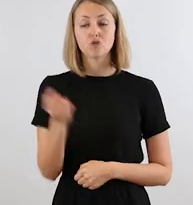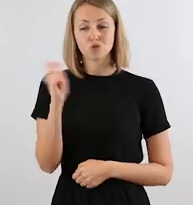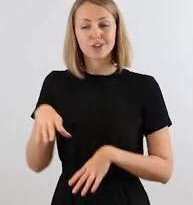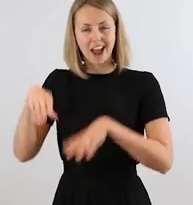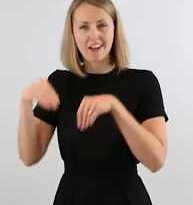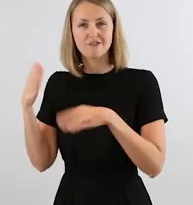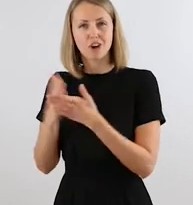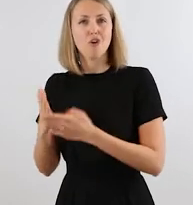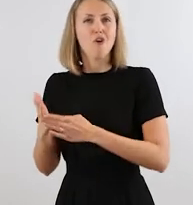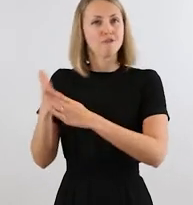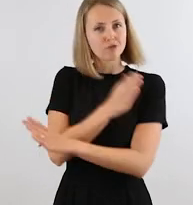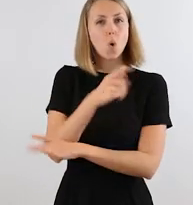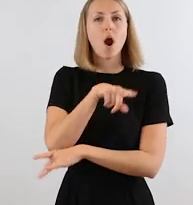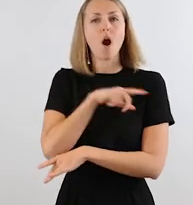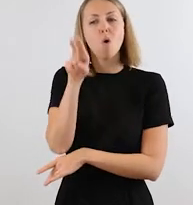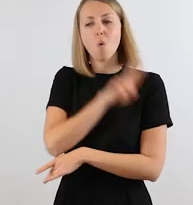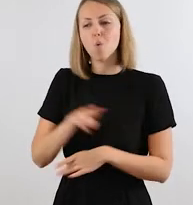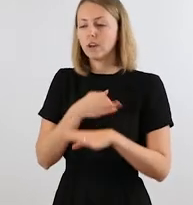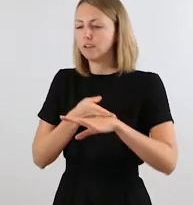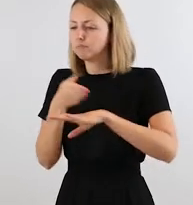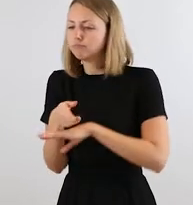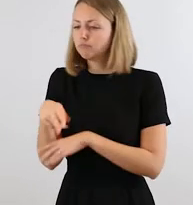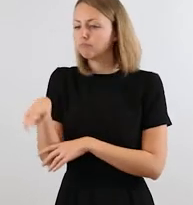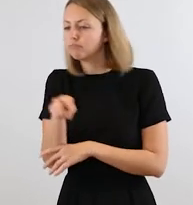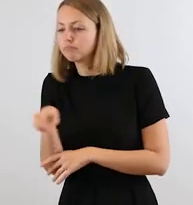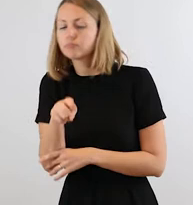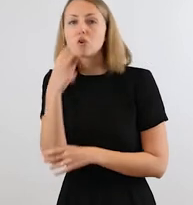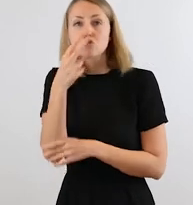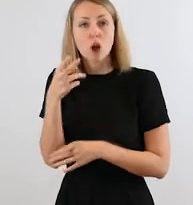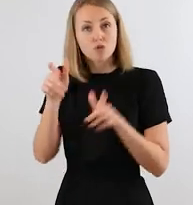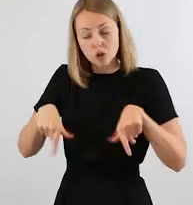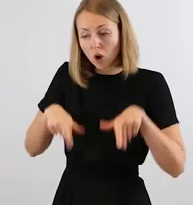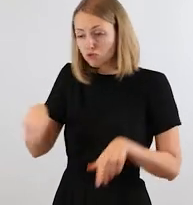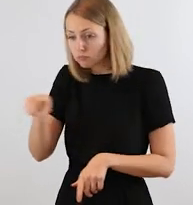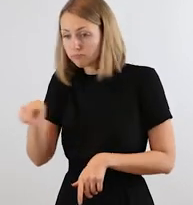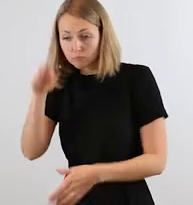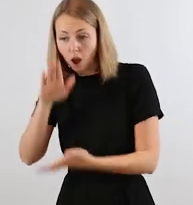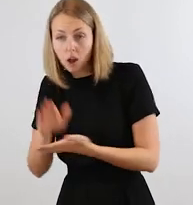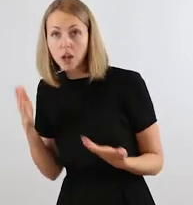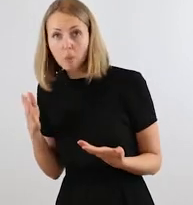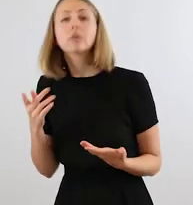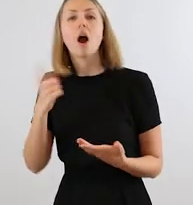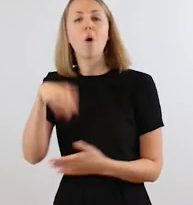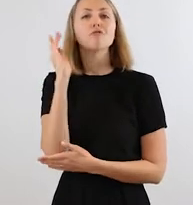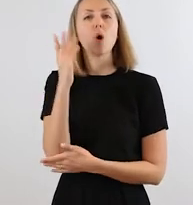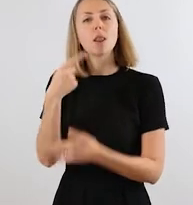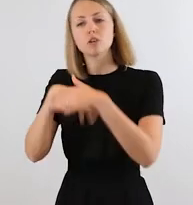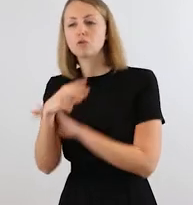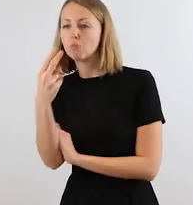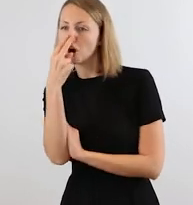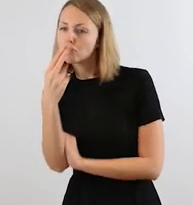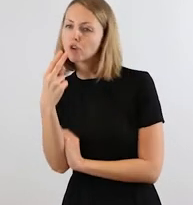Ich konnte schon vor Studienbeginn reinschnuppern, ausprobieren, wie rollschultauglich die Uni ist,